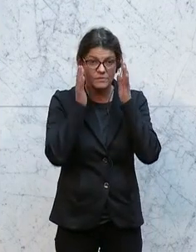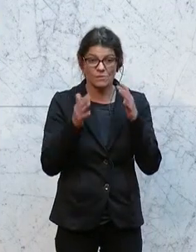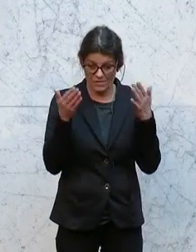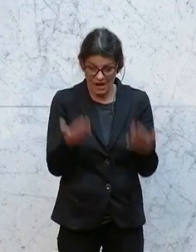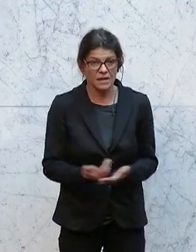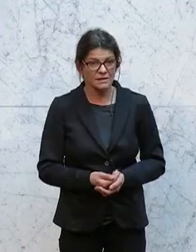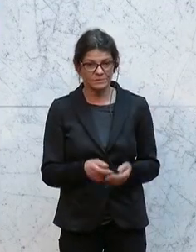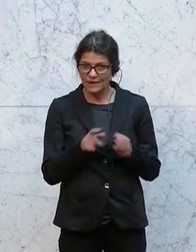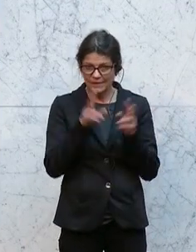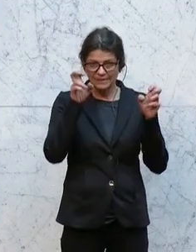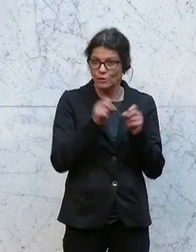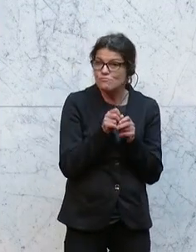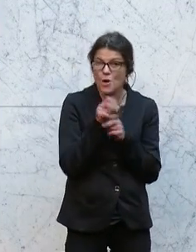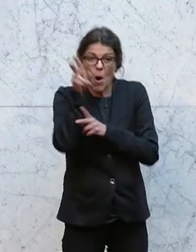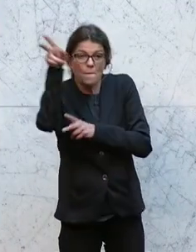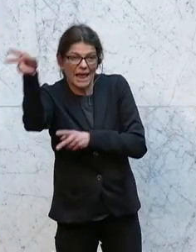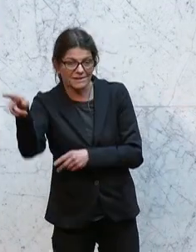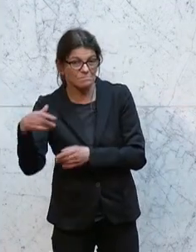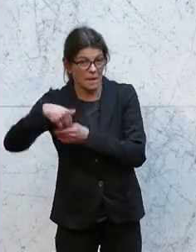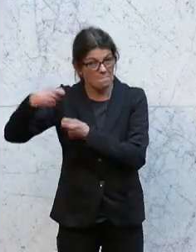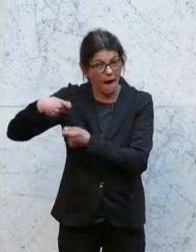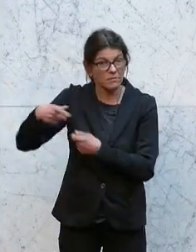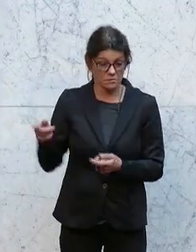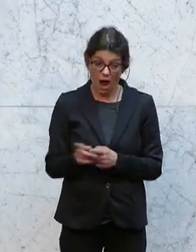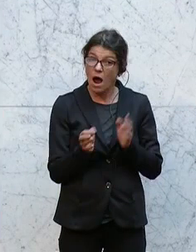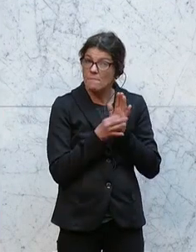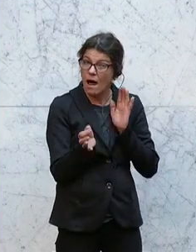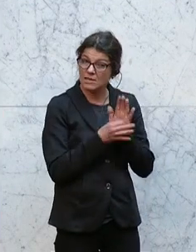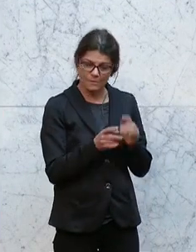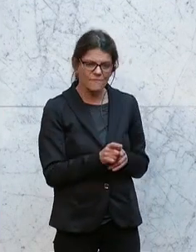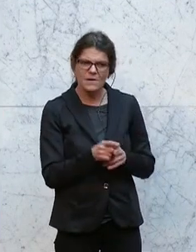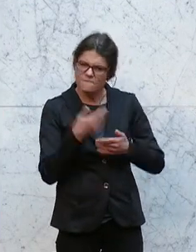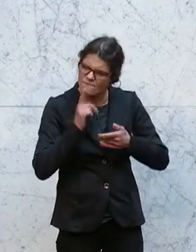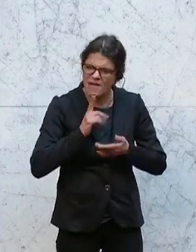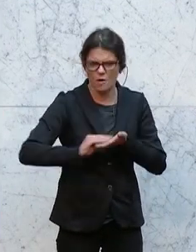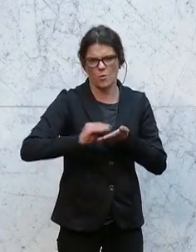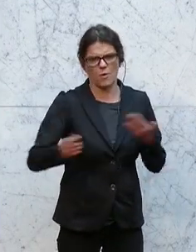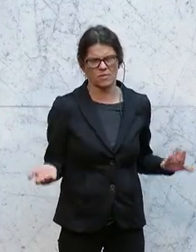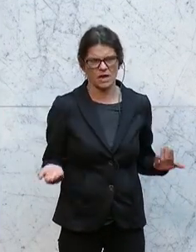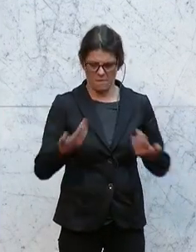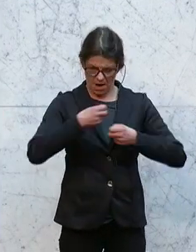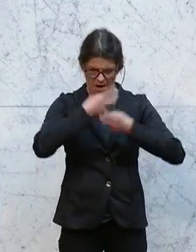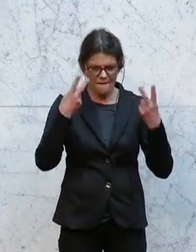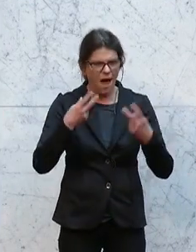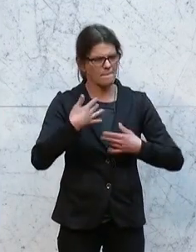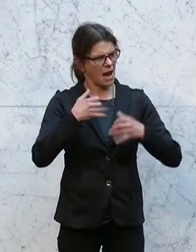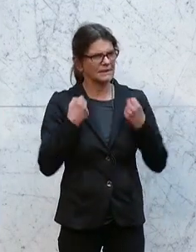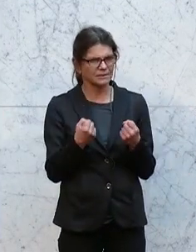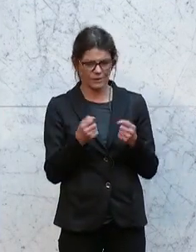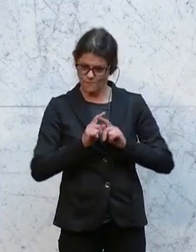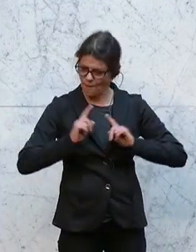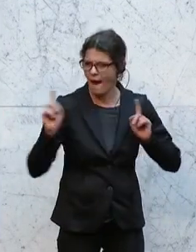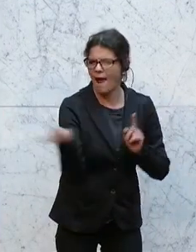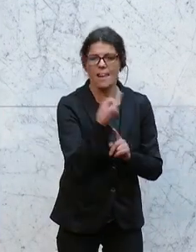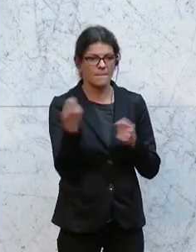Dieses Sprungbrett ist aber auch eine Maßnahme, um unbürokratischer zu werden, weil sie Klarheit und Sicherheit schafft für alle